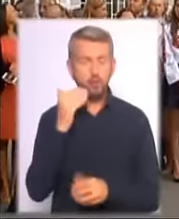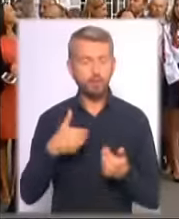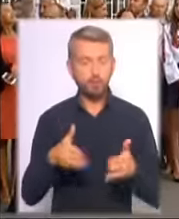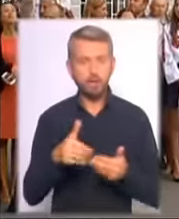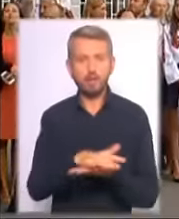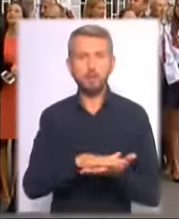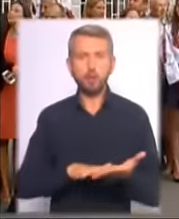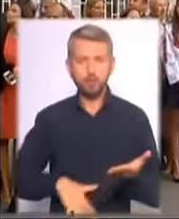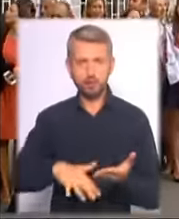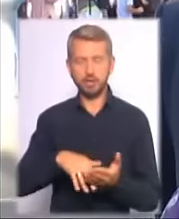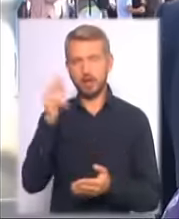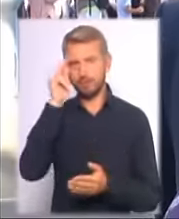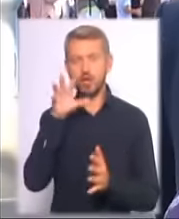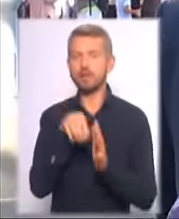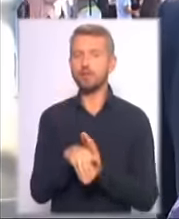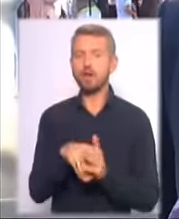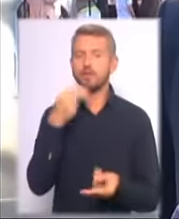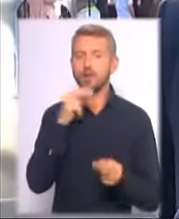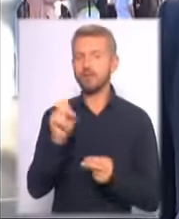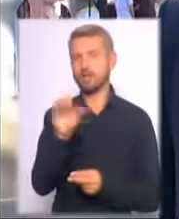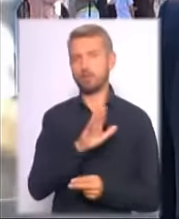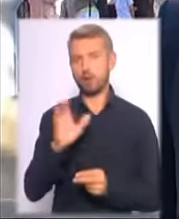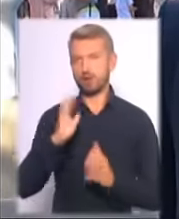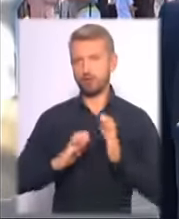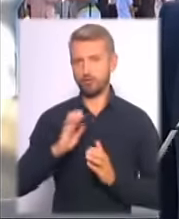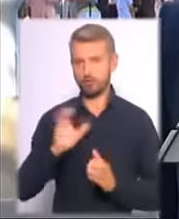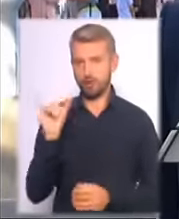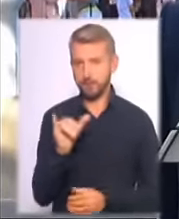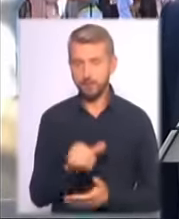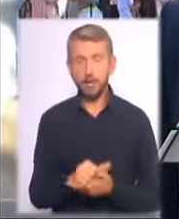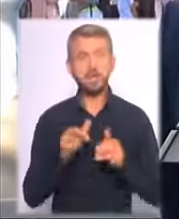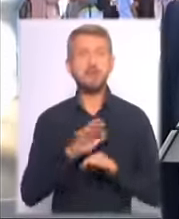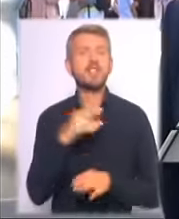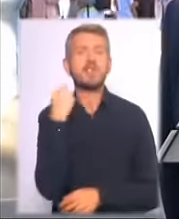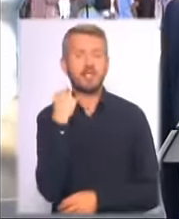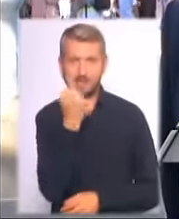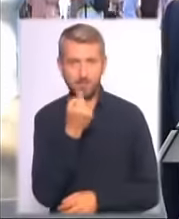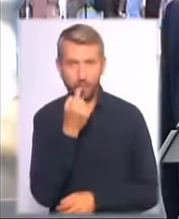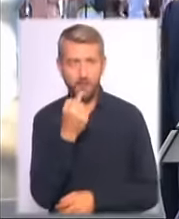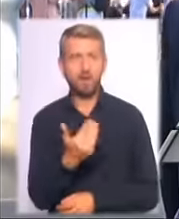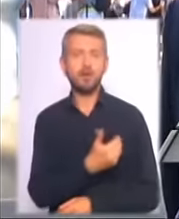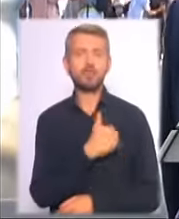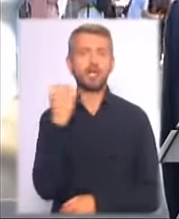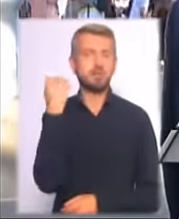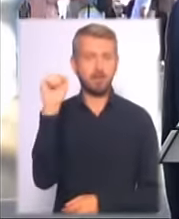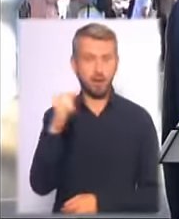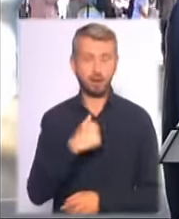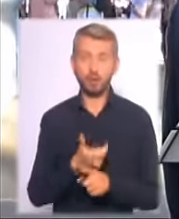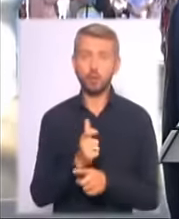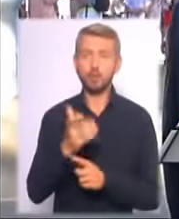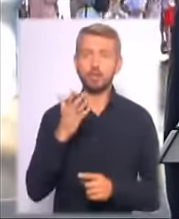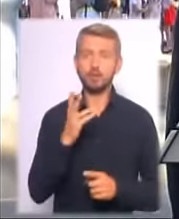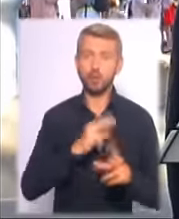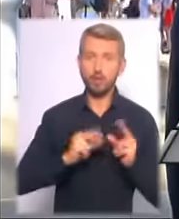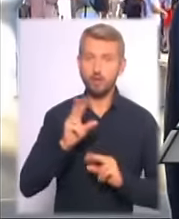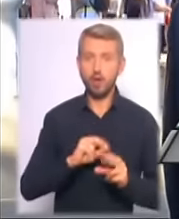кращих європейських вишах. Справа навіть не в англійській мові, справа в бажанні перемагати. Я дуже сподіваюся, що